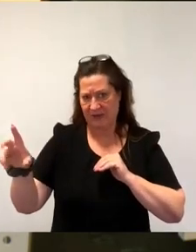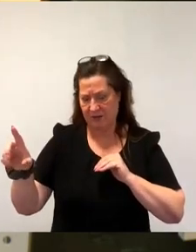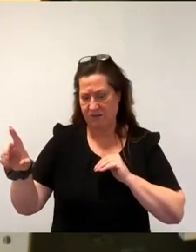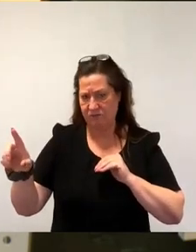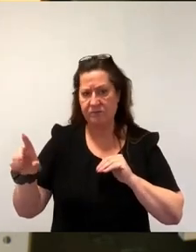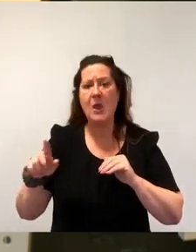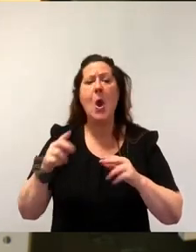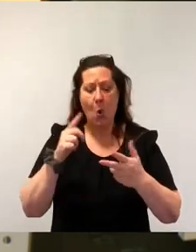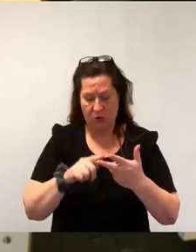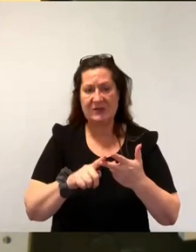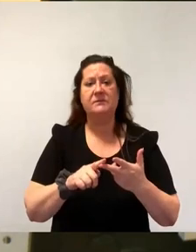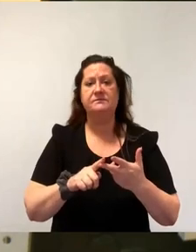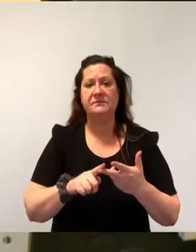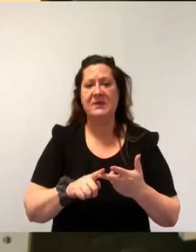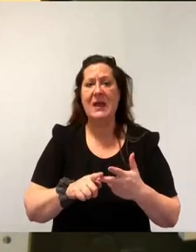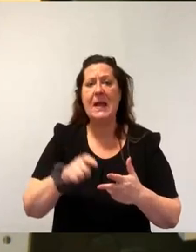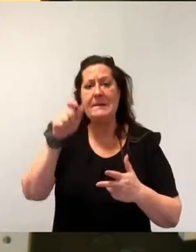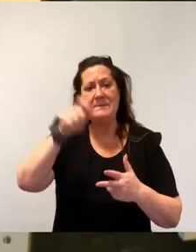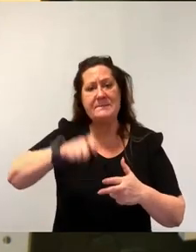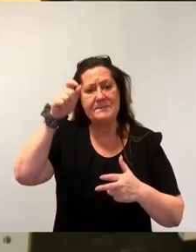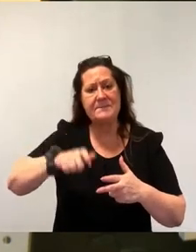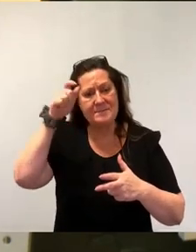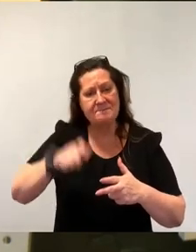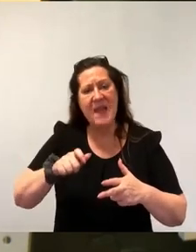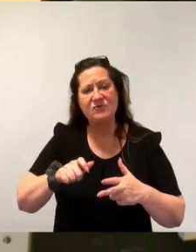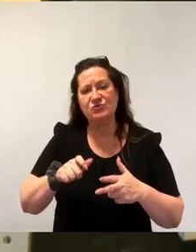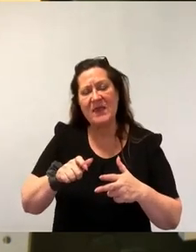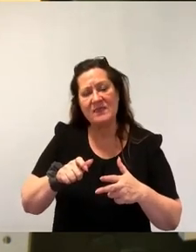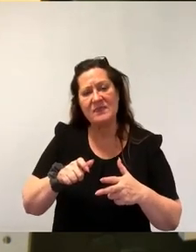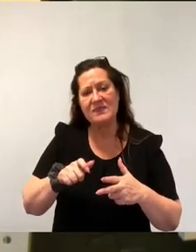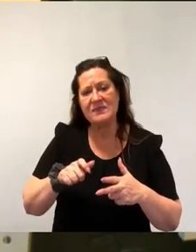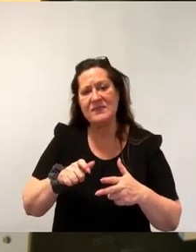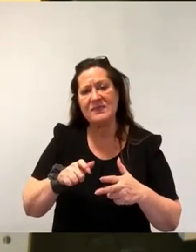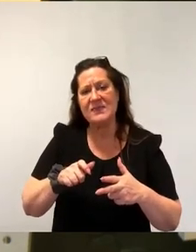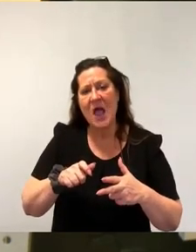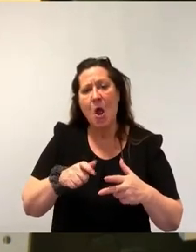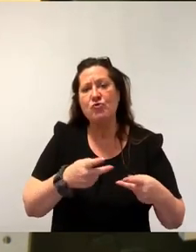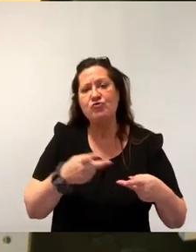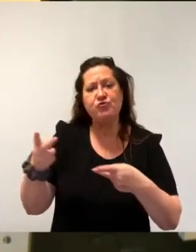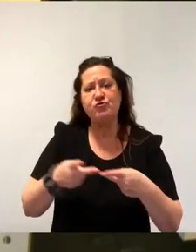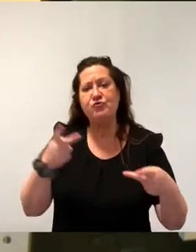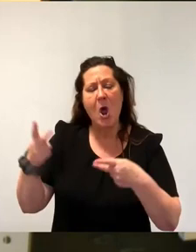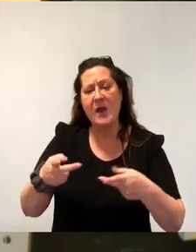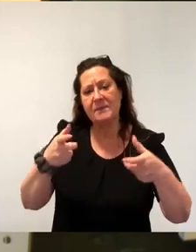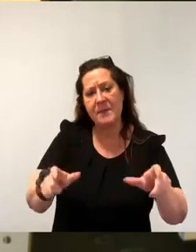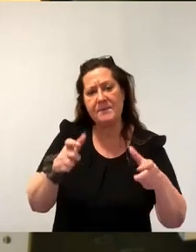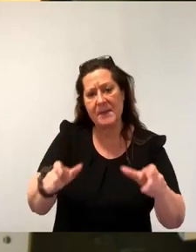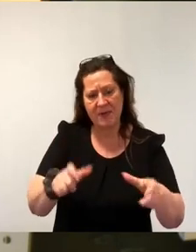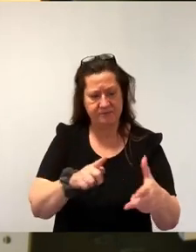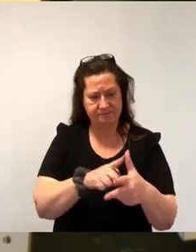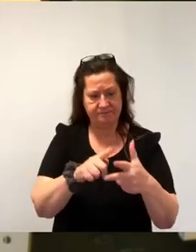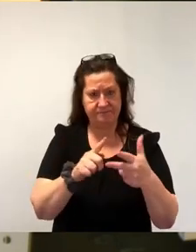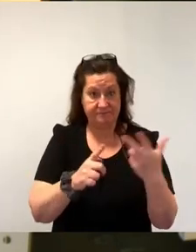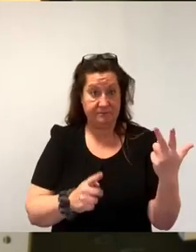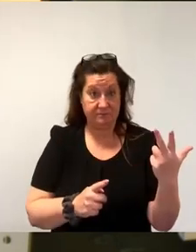menschenverachtende Schlepperkriminalität. Punkt. Niedersachsens Ministerpräsident Stefan